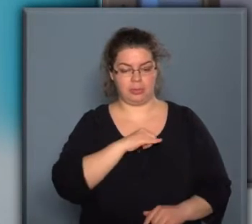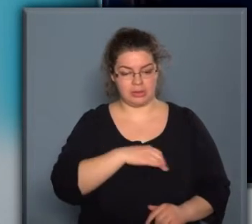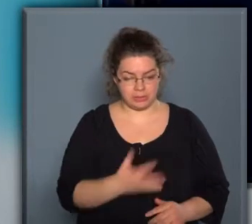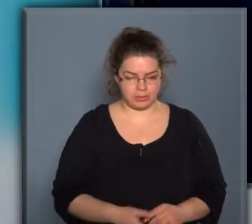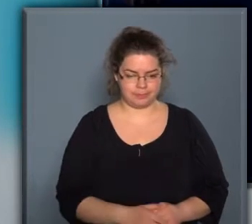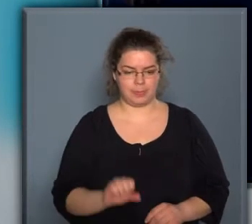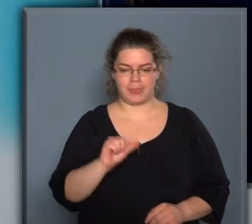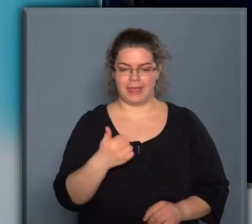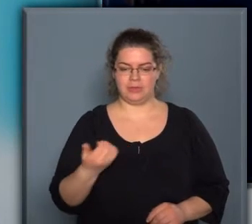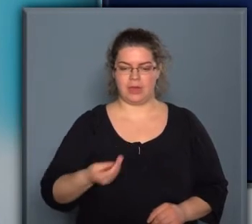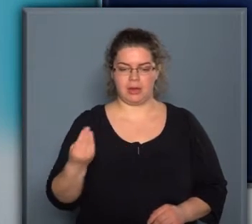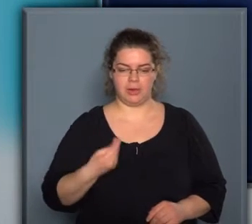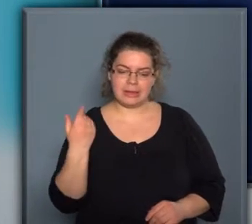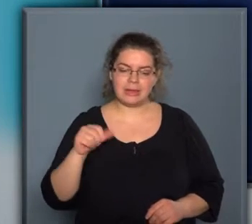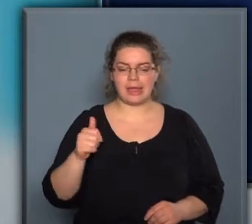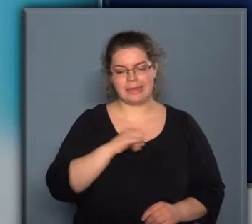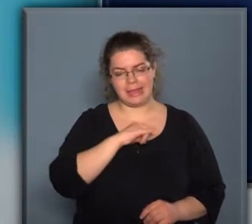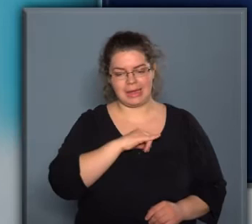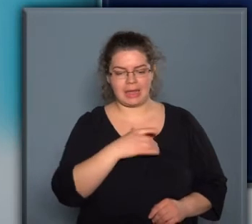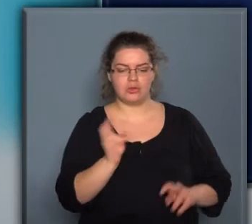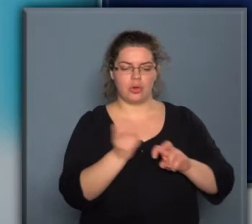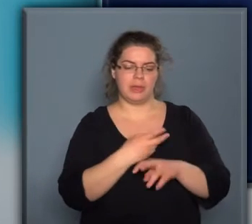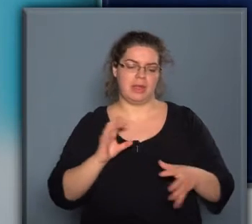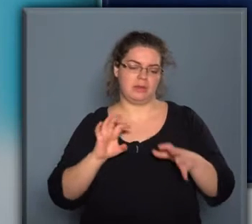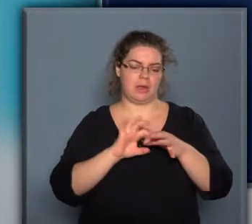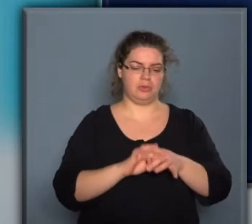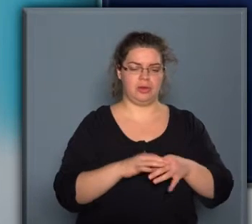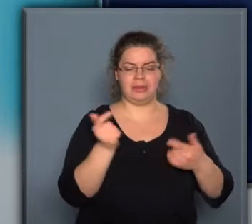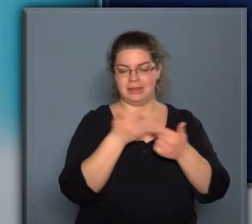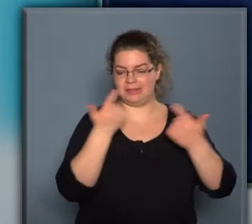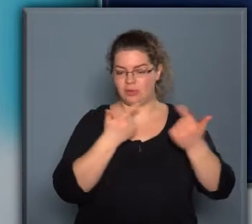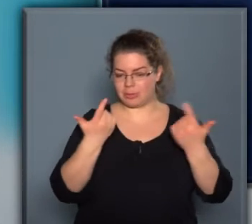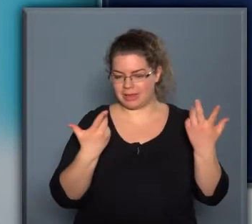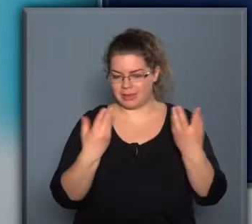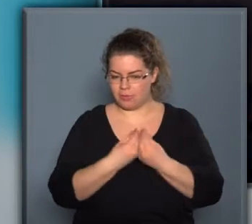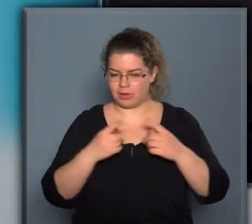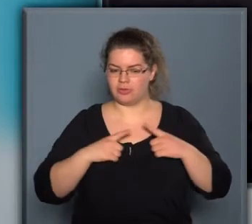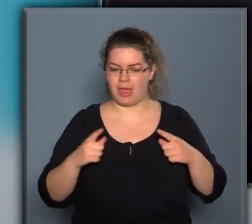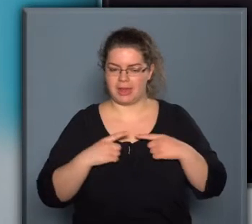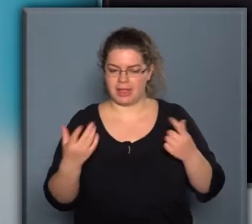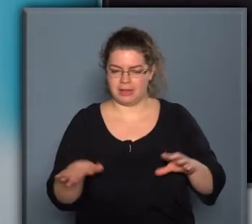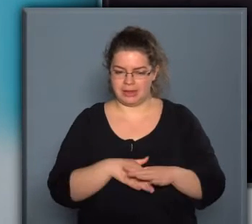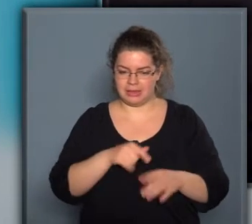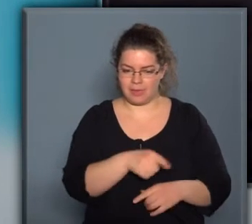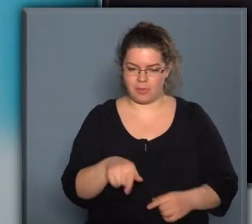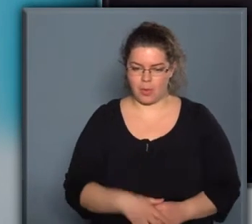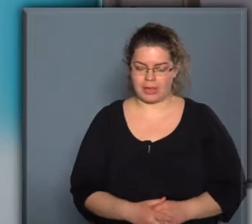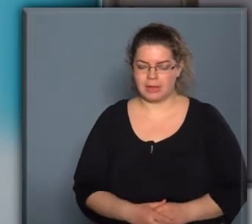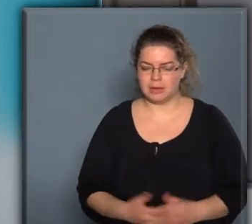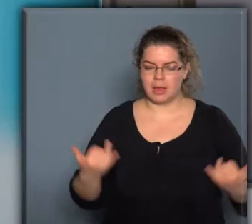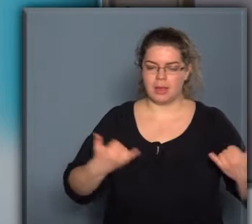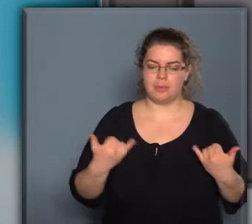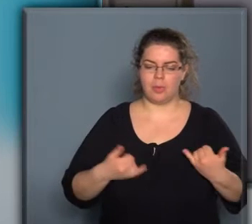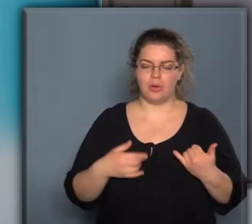biztosítják. Az első előadáson egy érdekes, kőbányához kapcsolódó információval is várták a résztvevőket. A